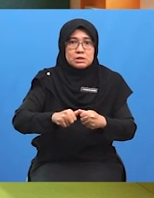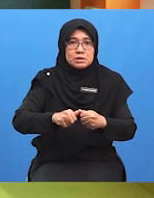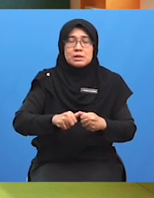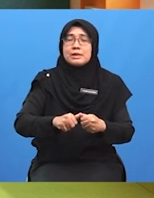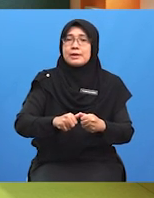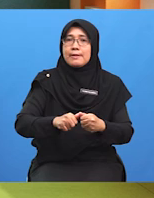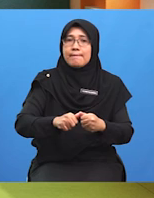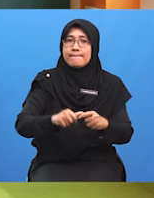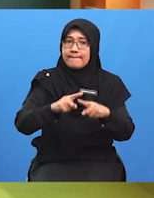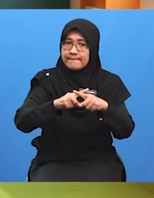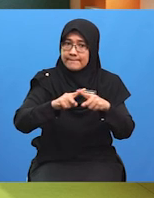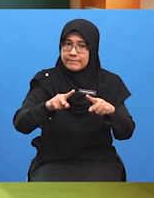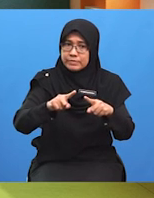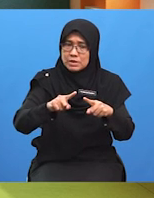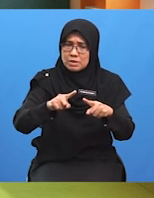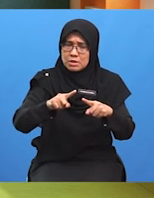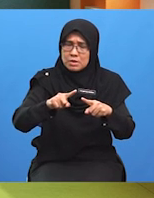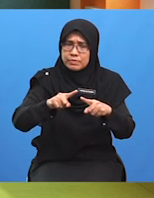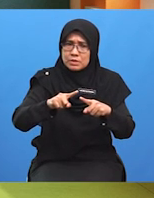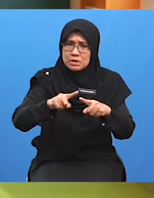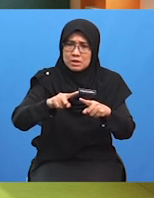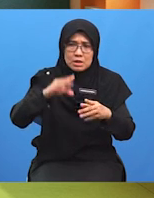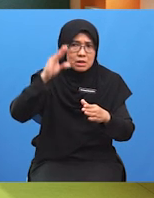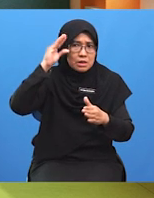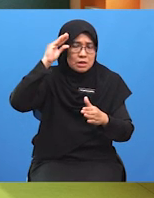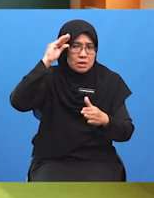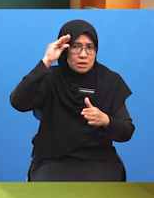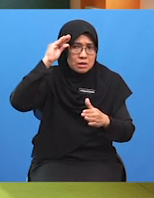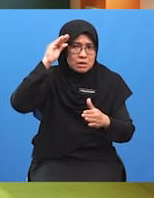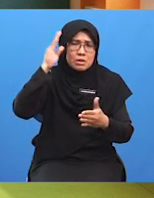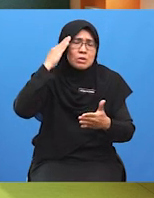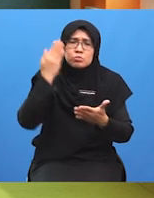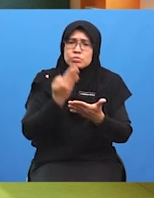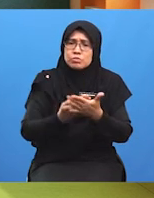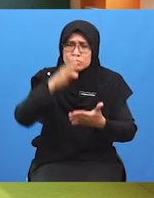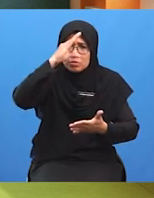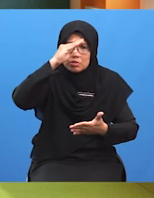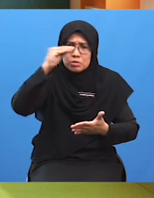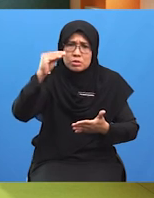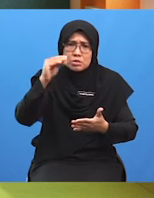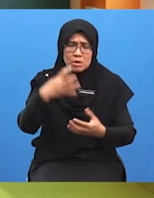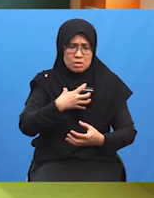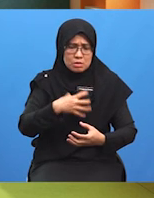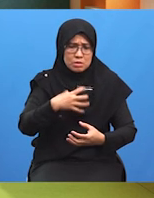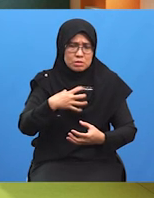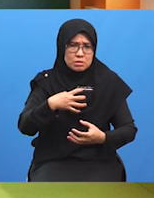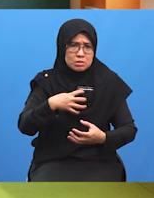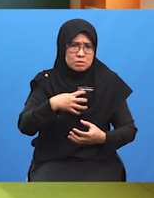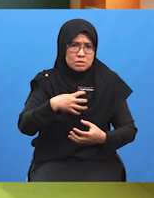bad guy mengkritik pemaju perumahan lain Supaya pembeli